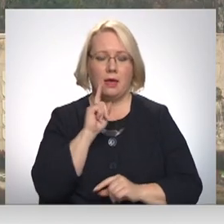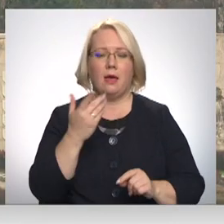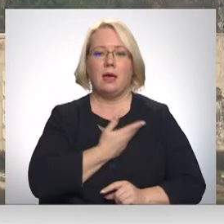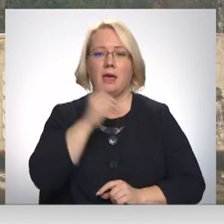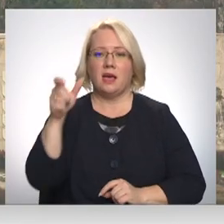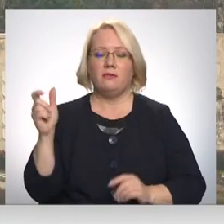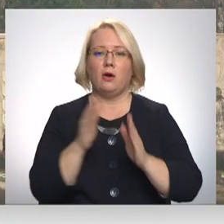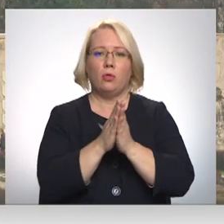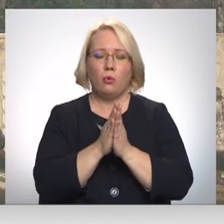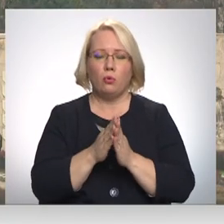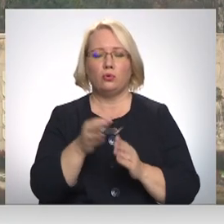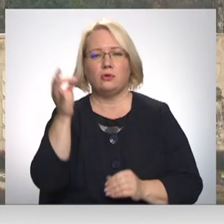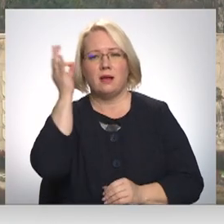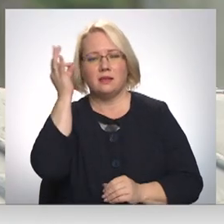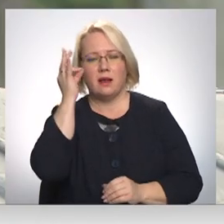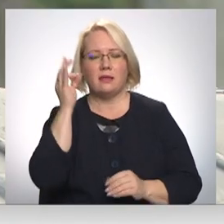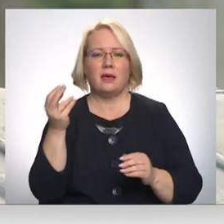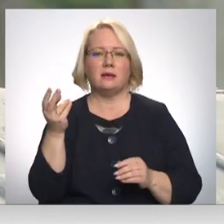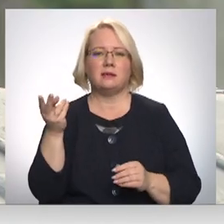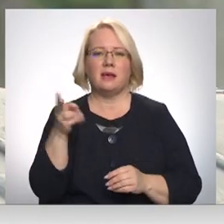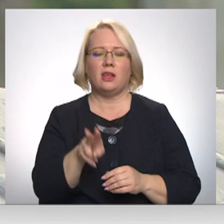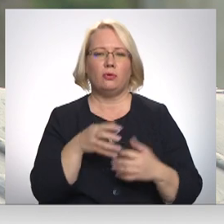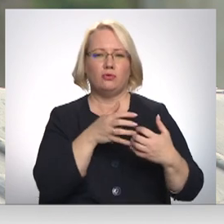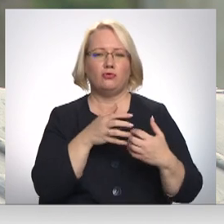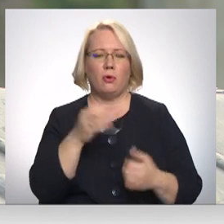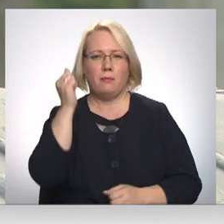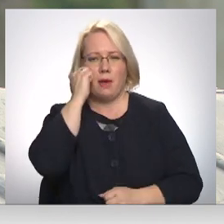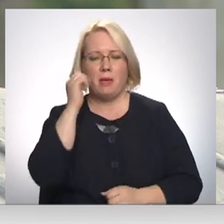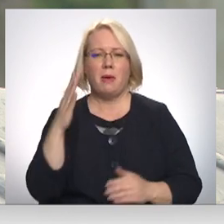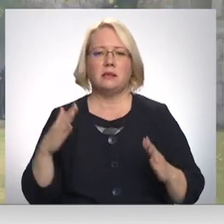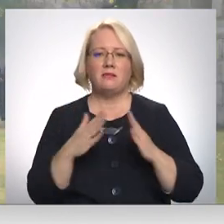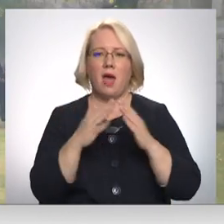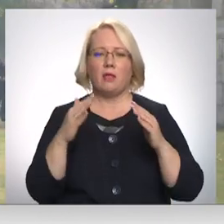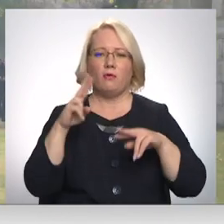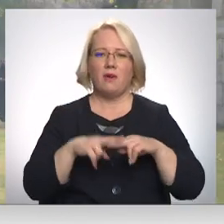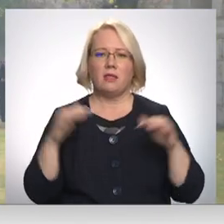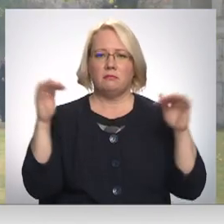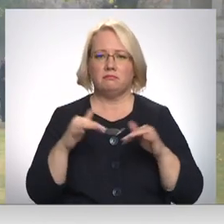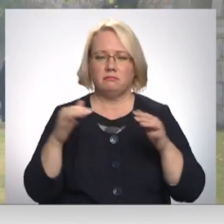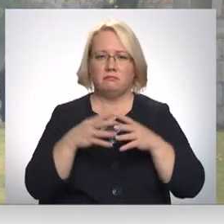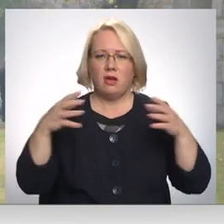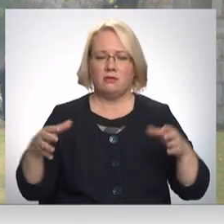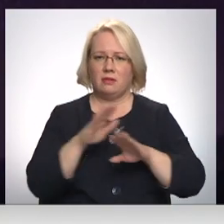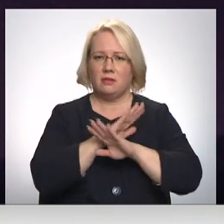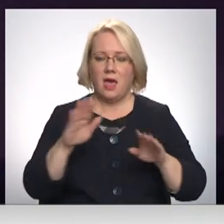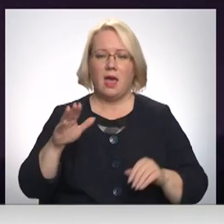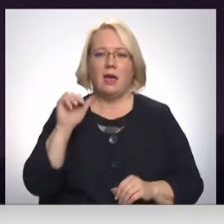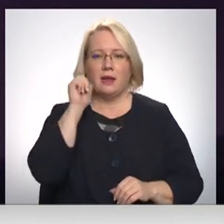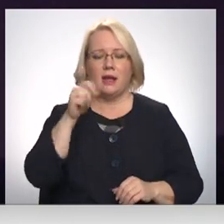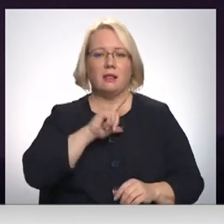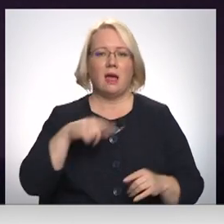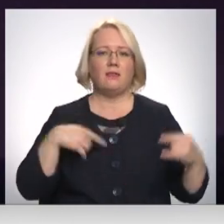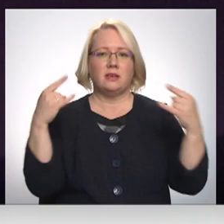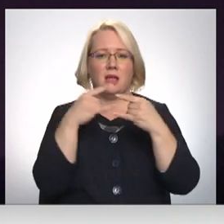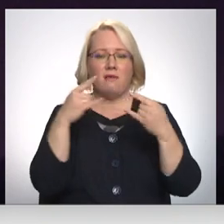aicināti godināt kritušo piemiņu, bet svētku noris svietās nepulcēties lielā skaitā. Rīta Latvijas televīzijas ētrā būs